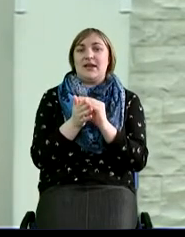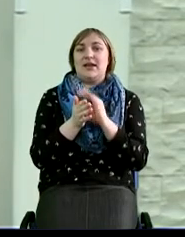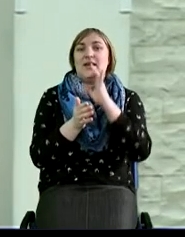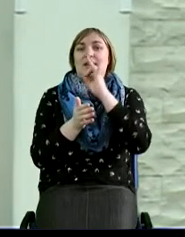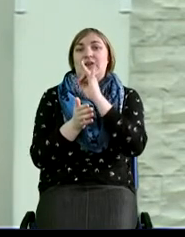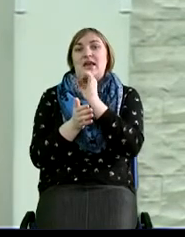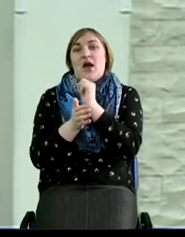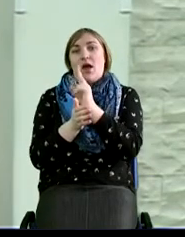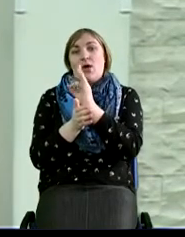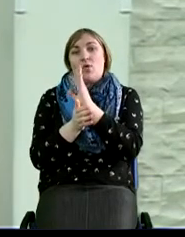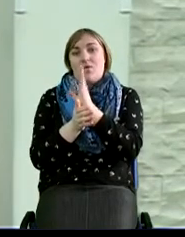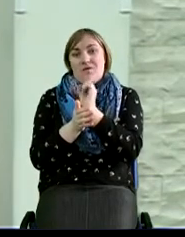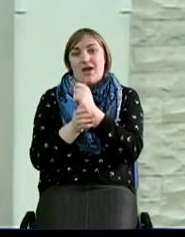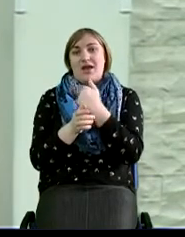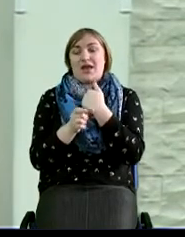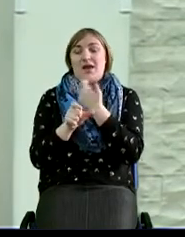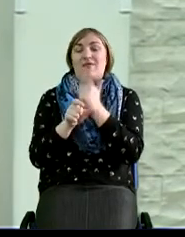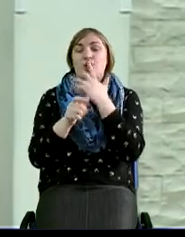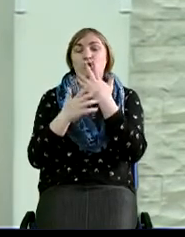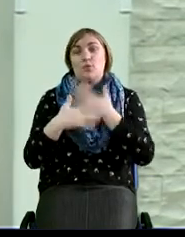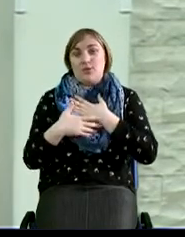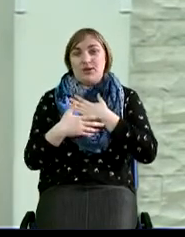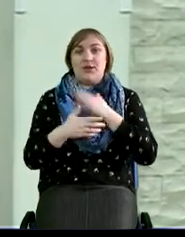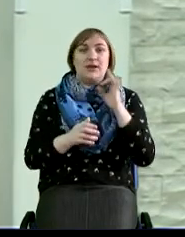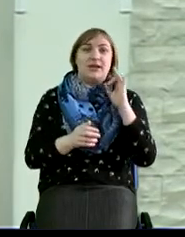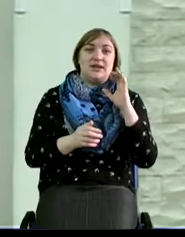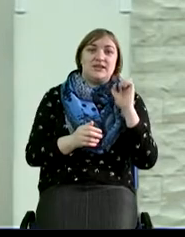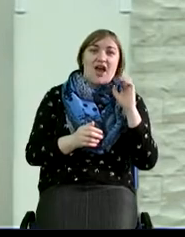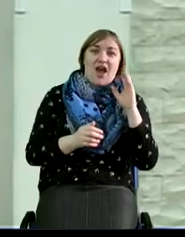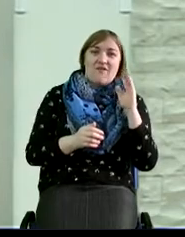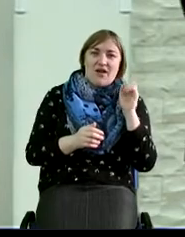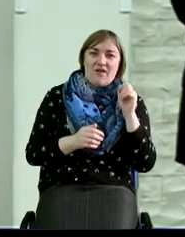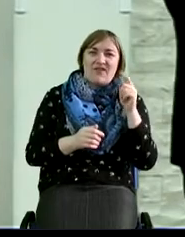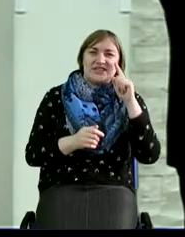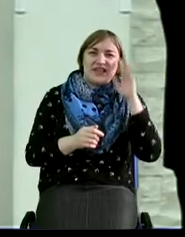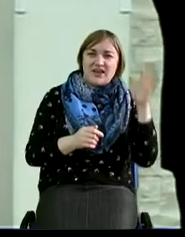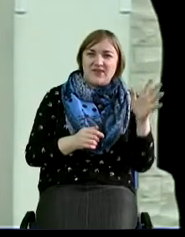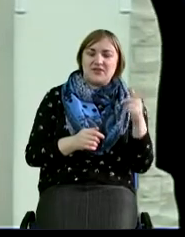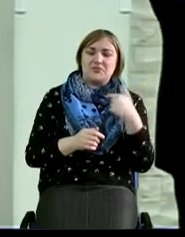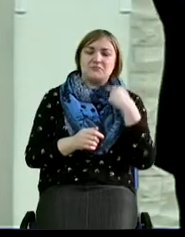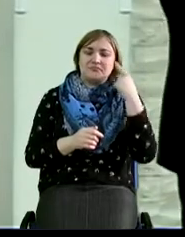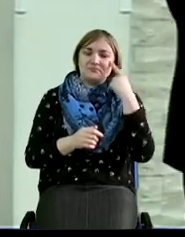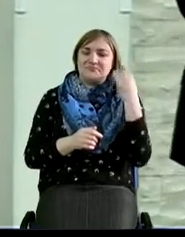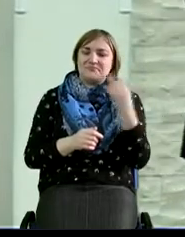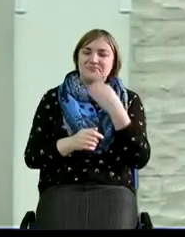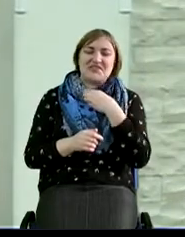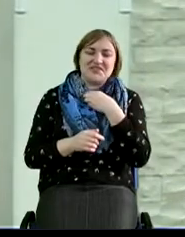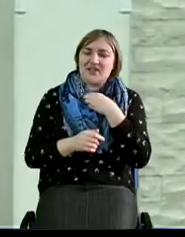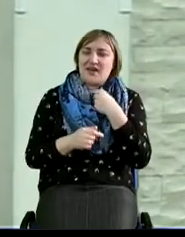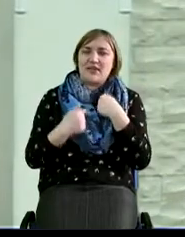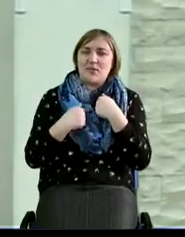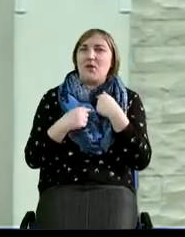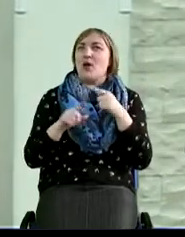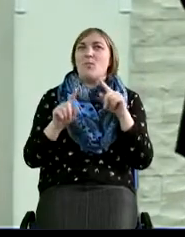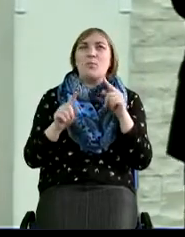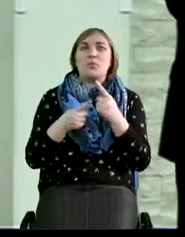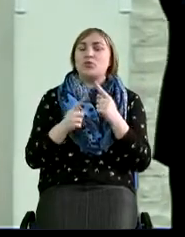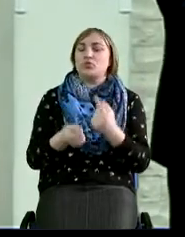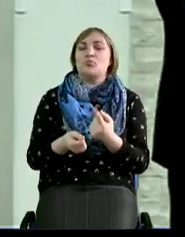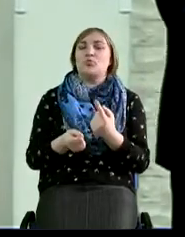возлюбил, а Исава возненавидел». И как-то я размышлял над этим, думал, интересно, странно для меня, почему